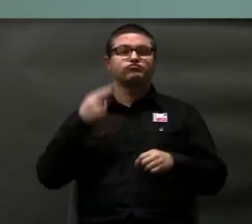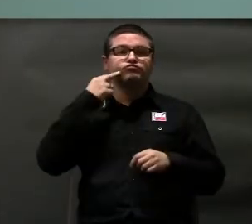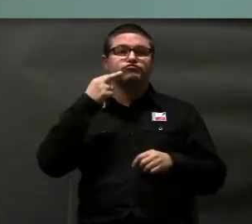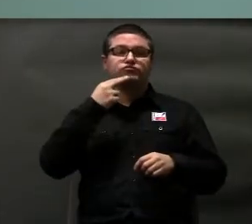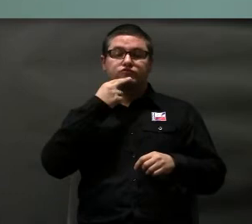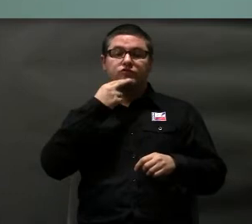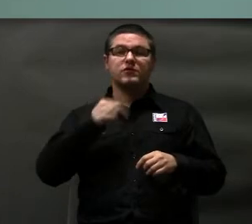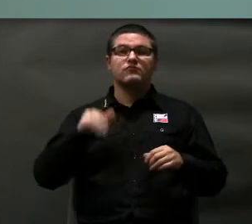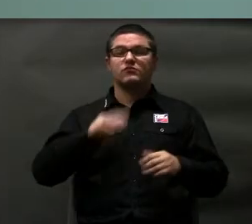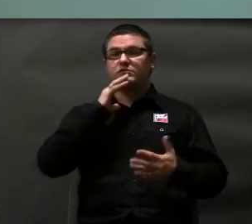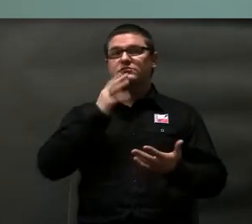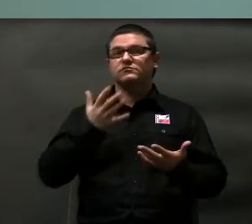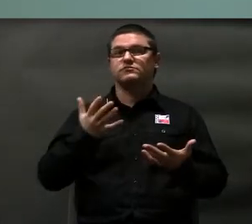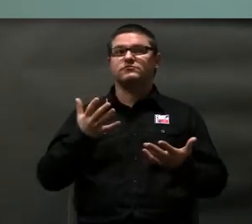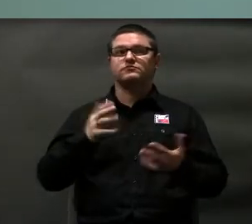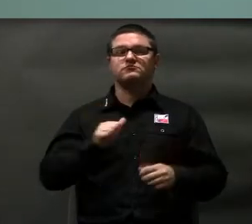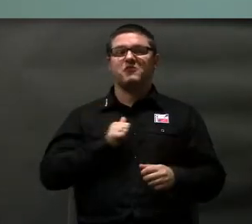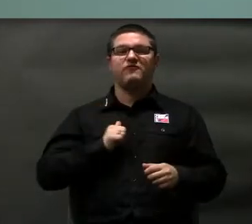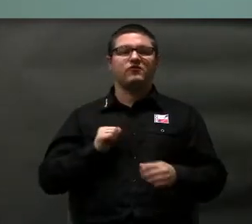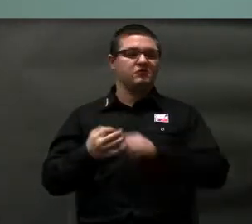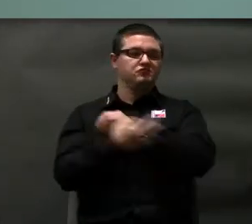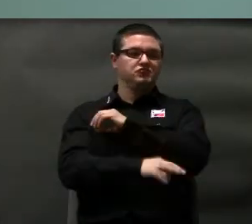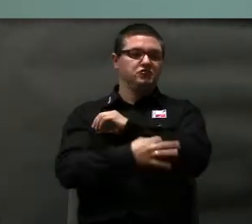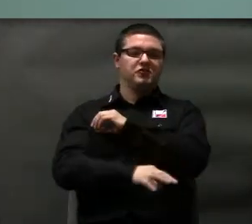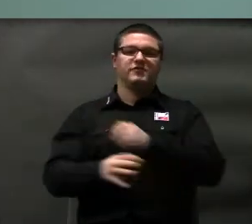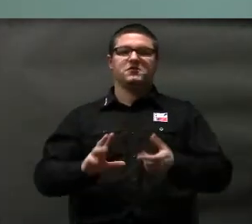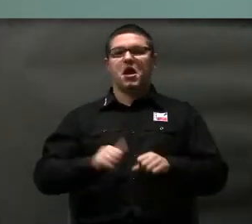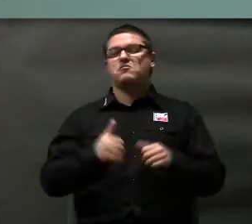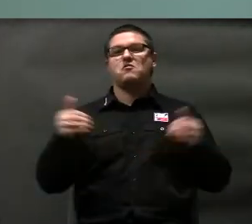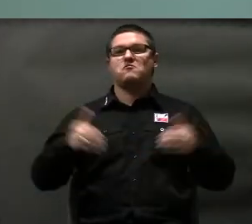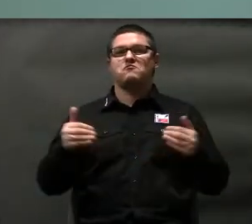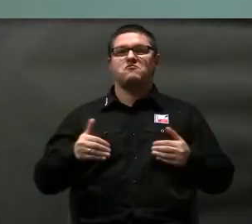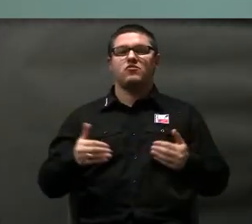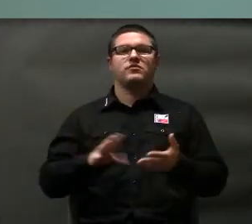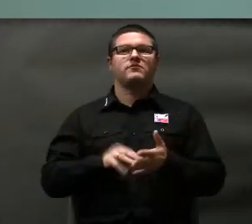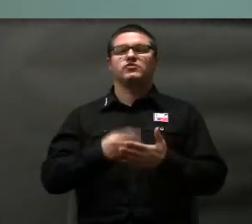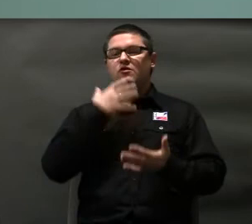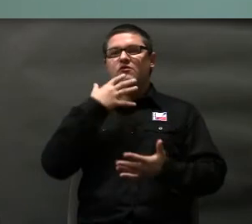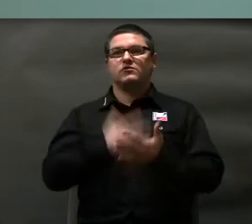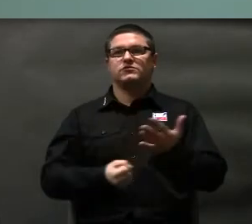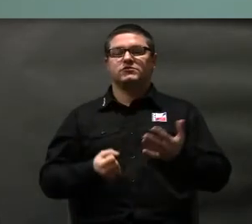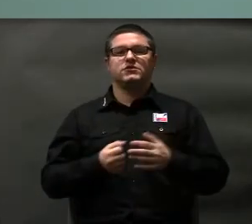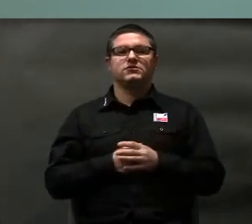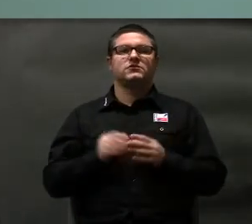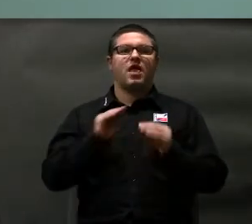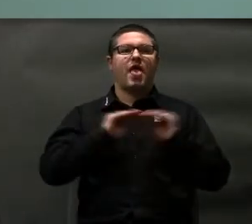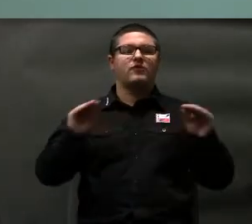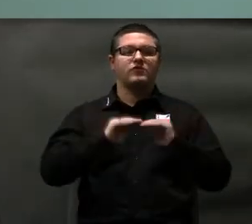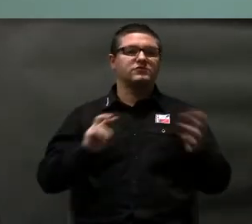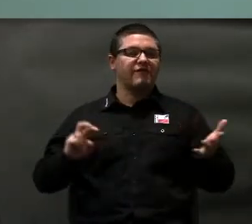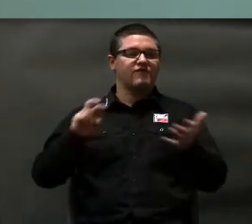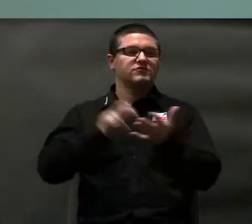mogły wygodnie studiować. Albo jak mogłyby korzystać z edukacji